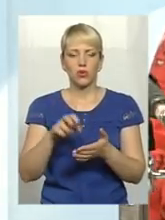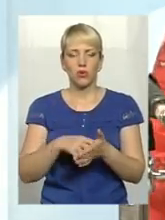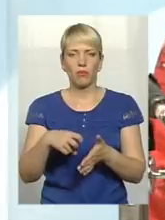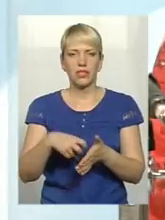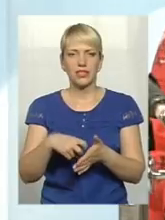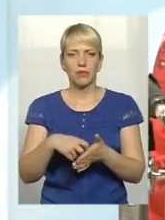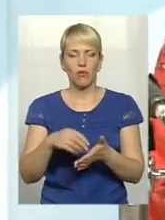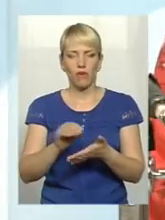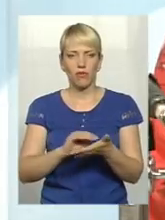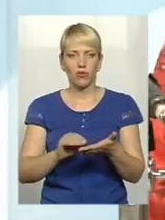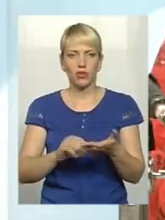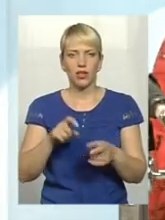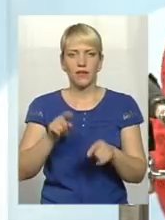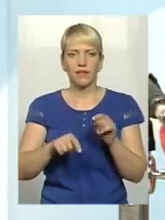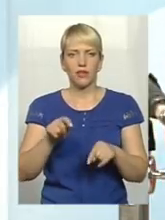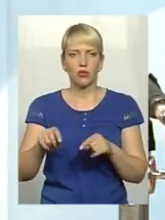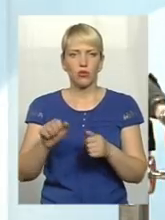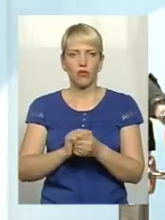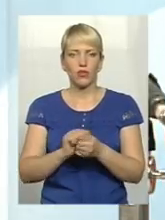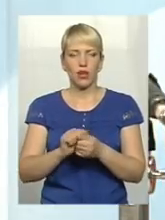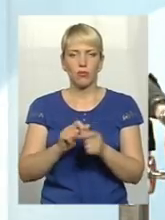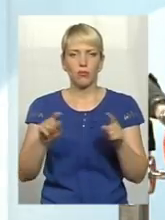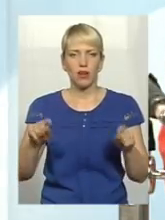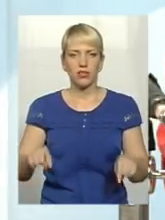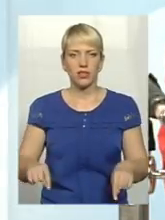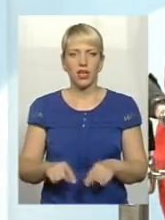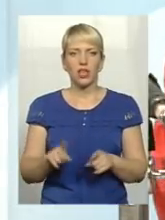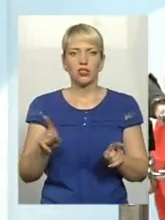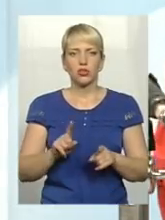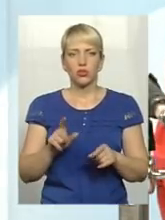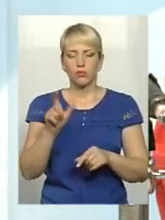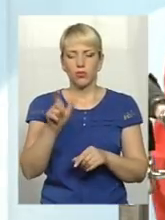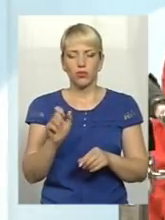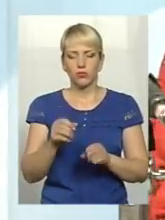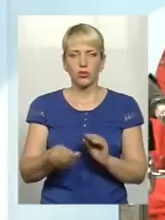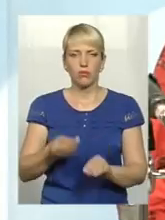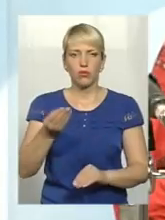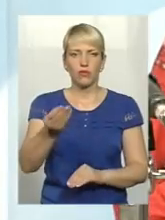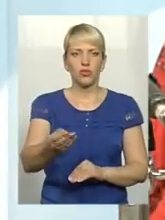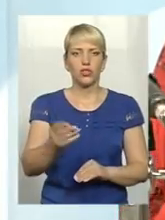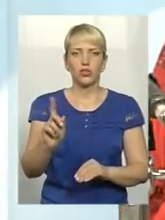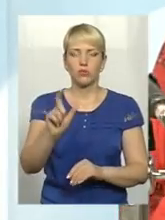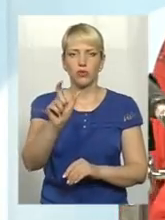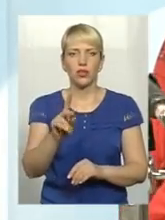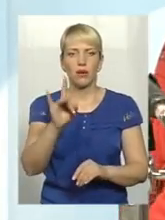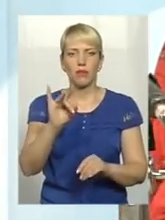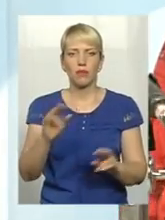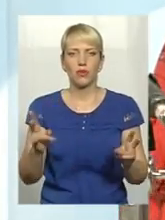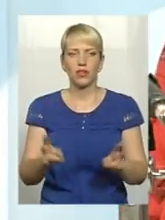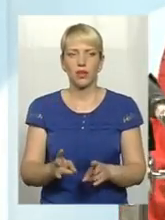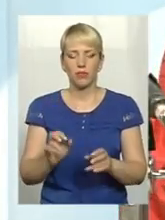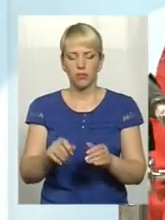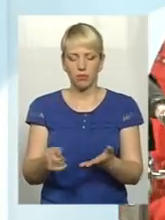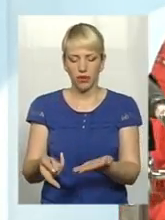на бумазі надрукованого, щоби можна було б солдату вручити, де би він при потребі міг би